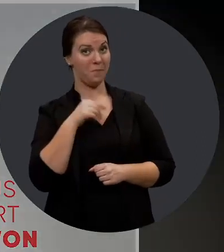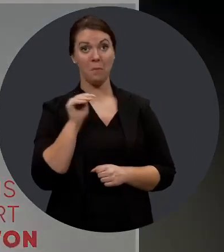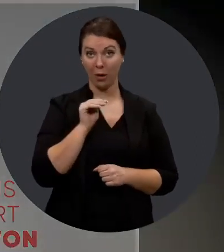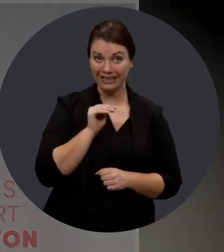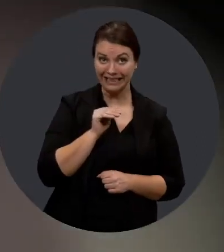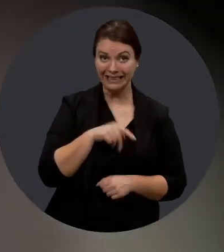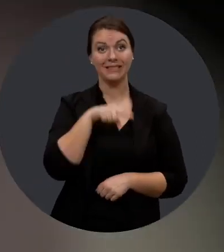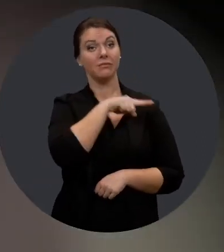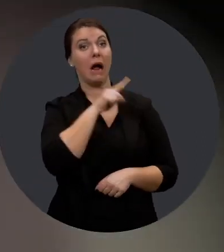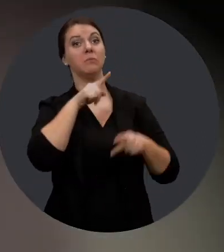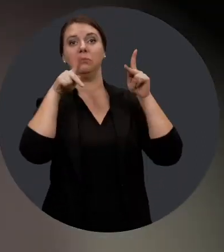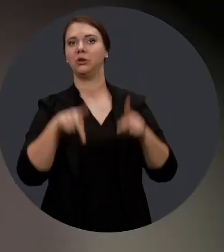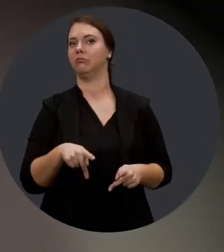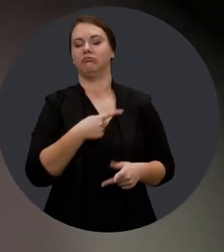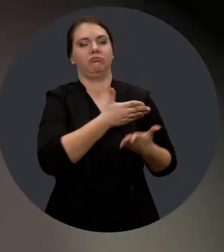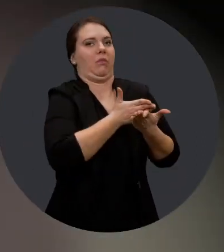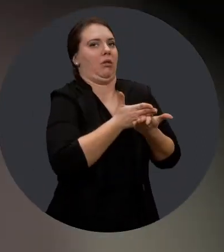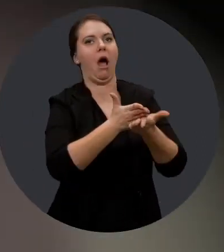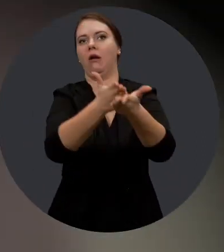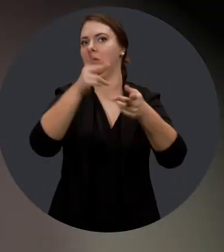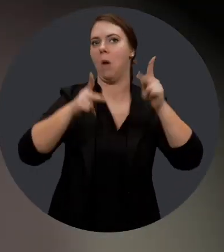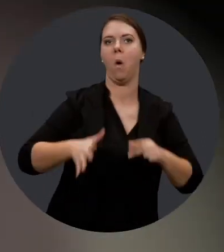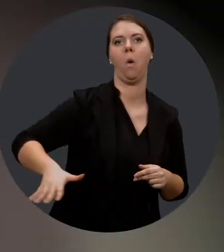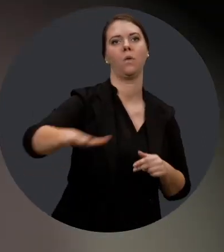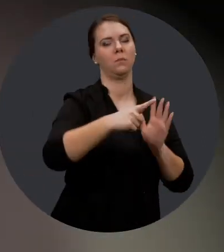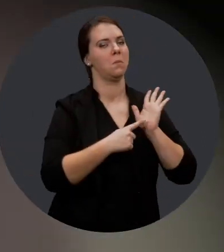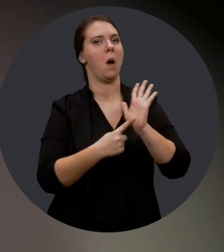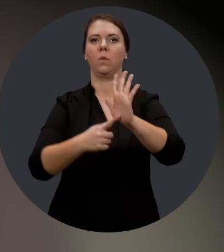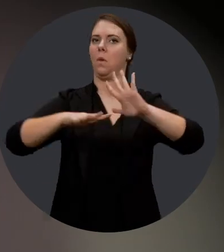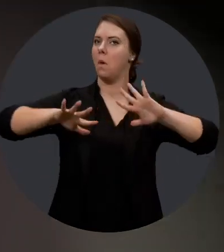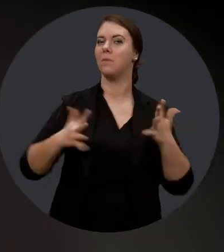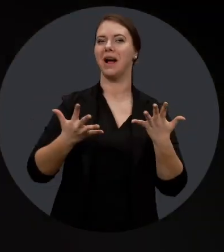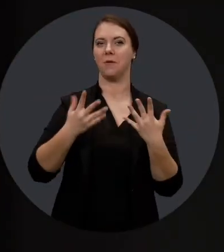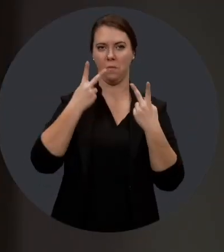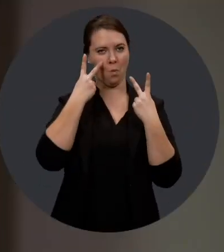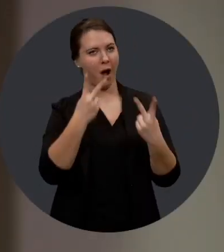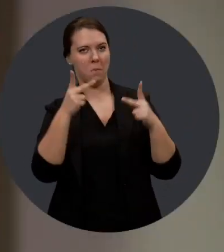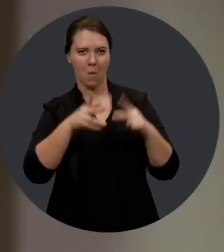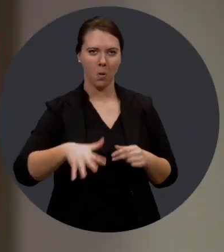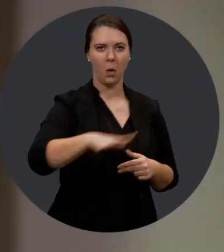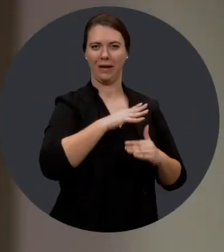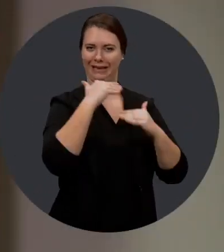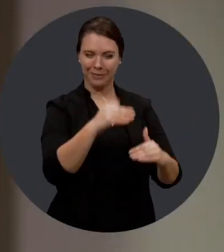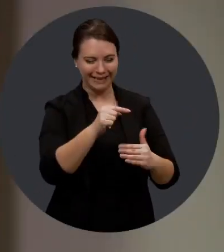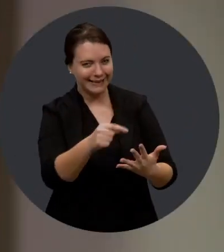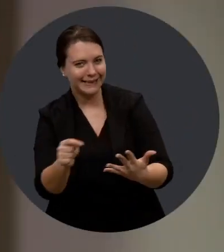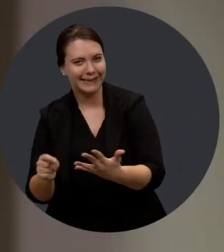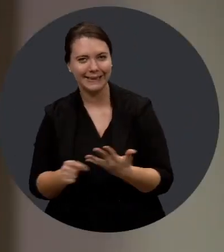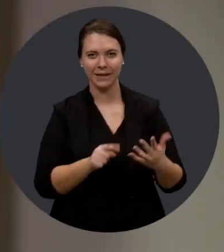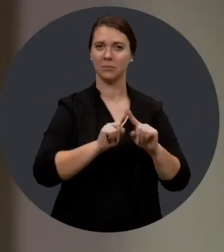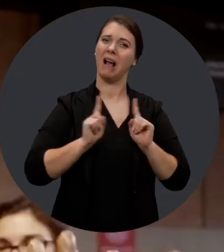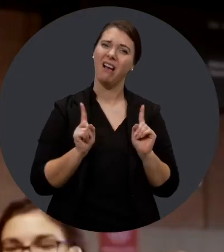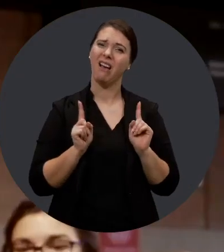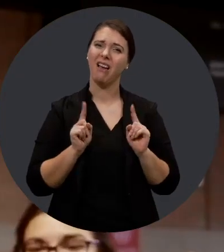Pour moi, Monique, c'est une personne aussi qui a vraiment permis aux gens de leur démontrer comment les personnes avec